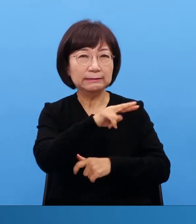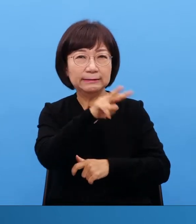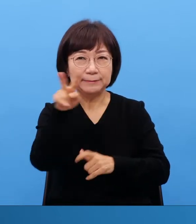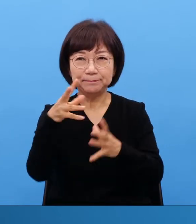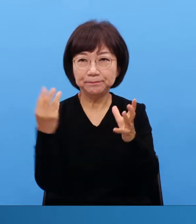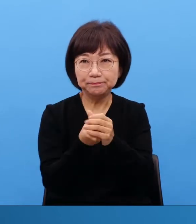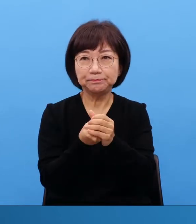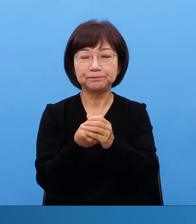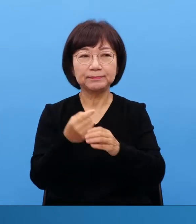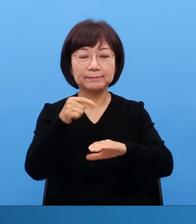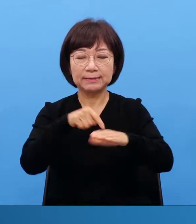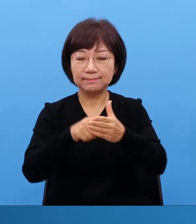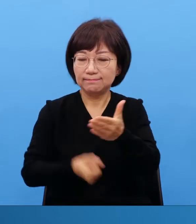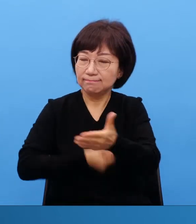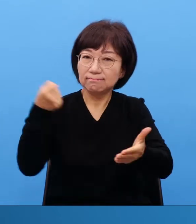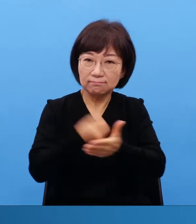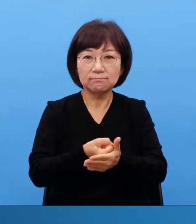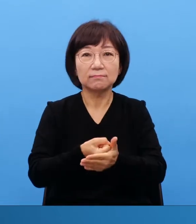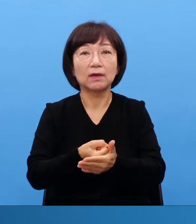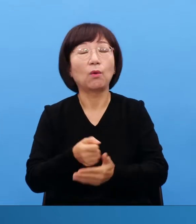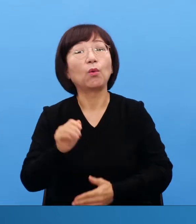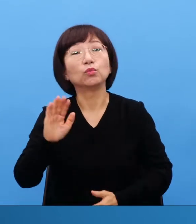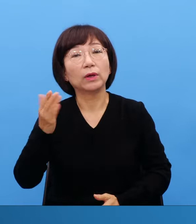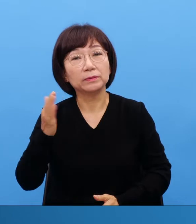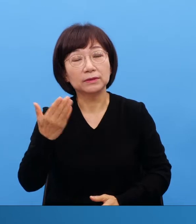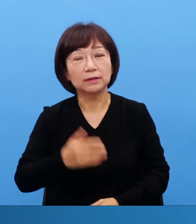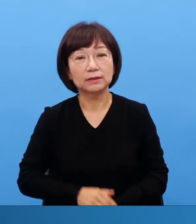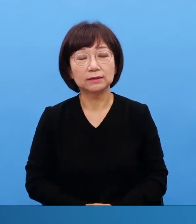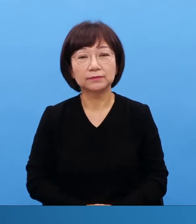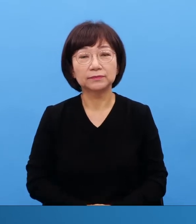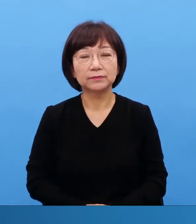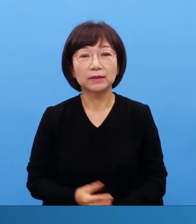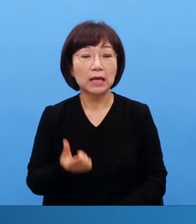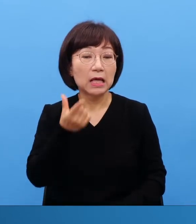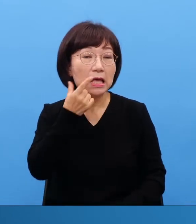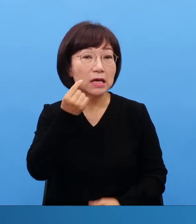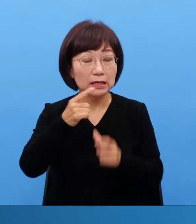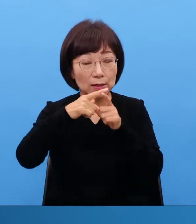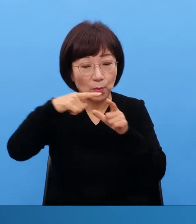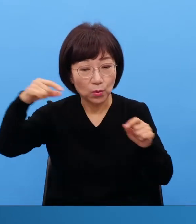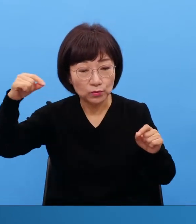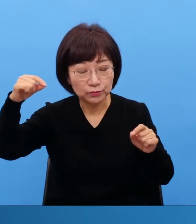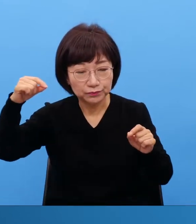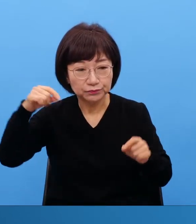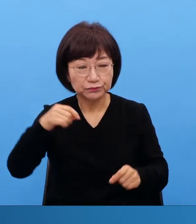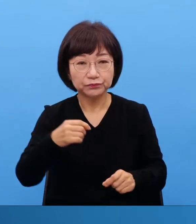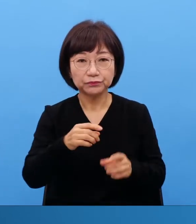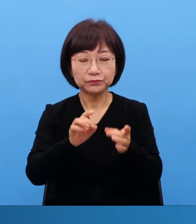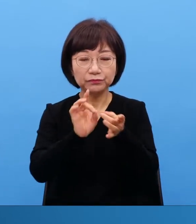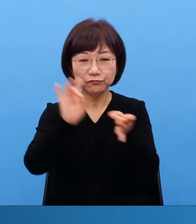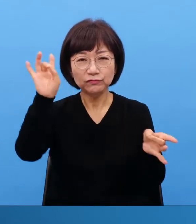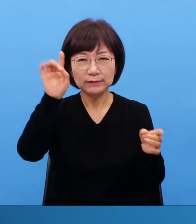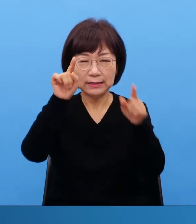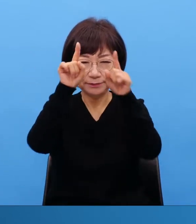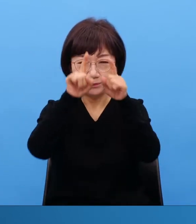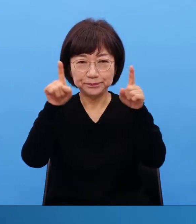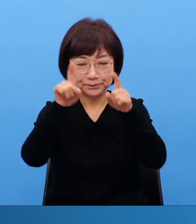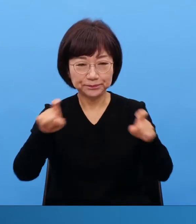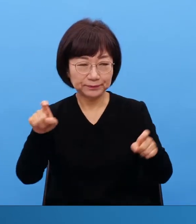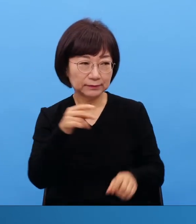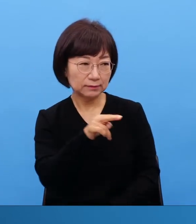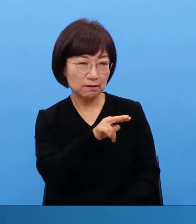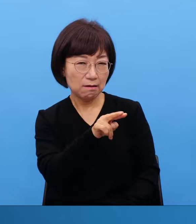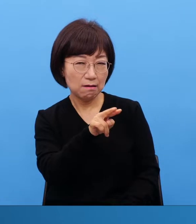일본에도 신사같은데 가보면요 쭉 보면 아 이게 일본이구나